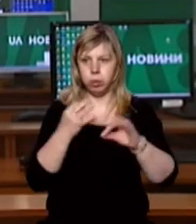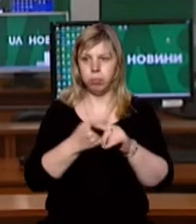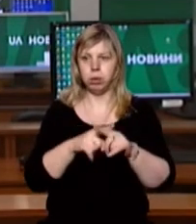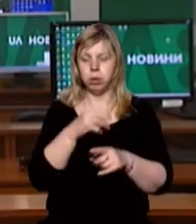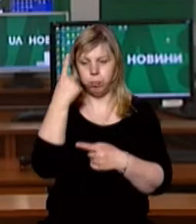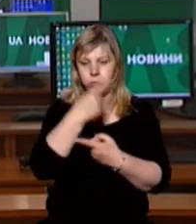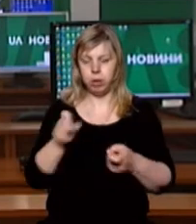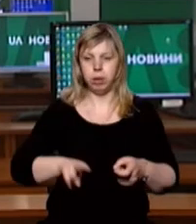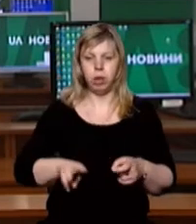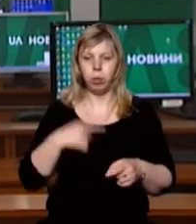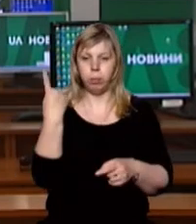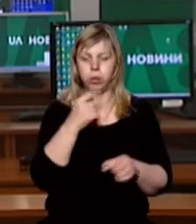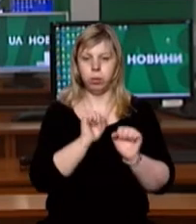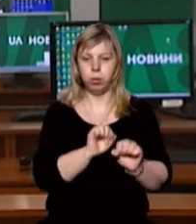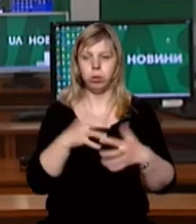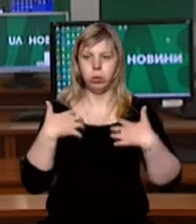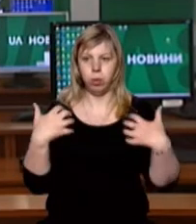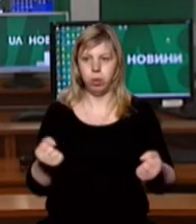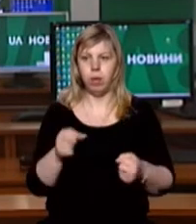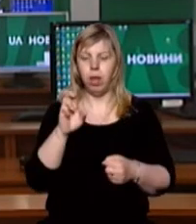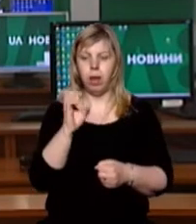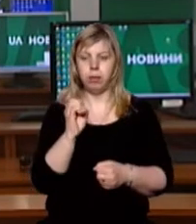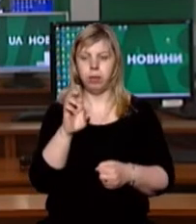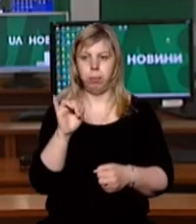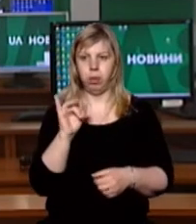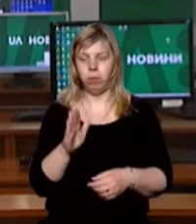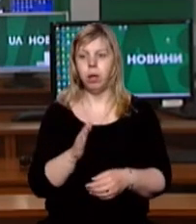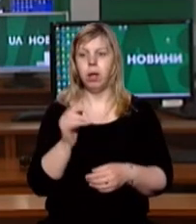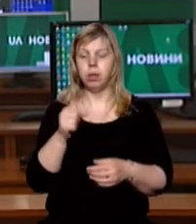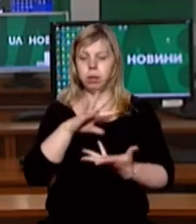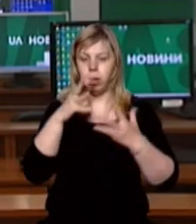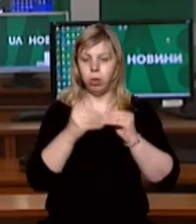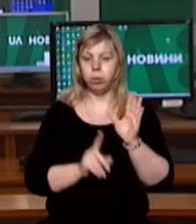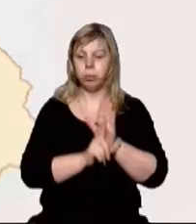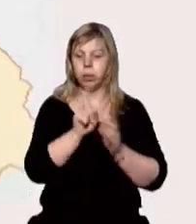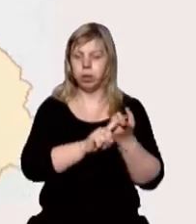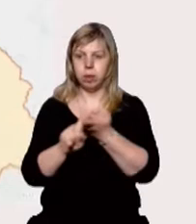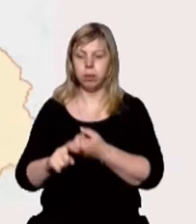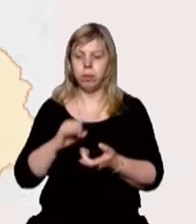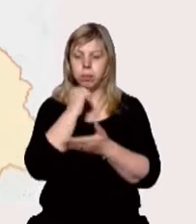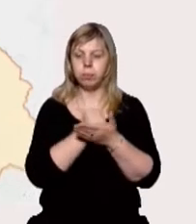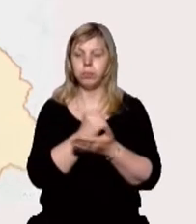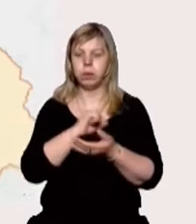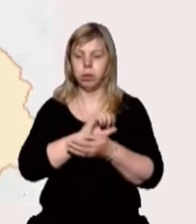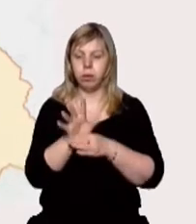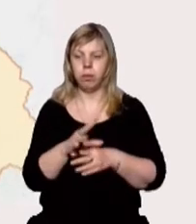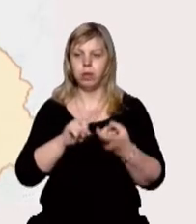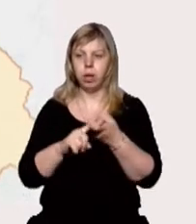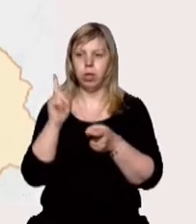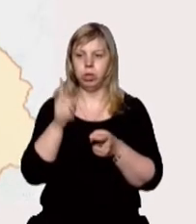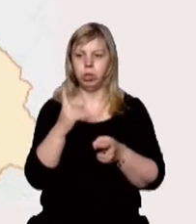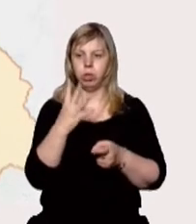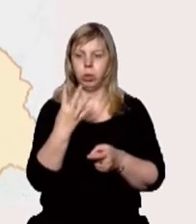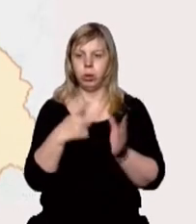Про це повідомила директорка обласного департаменту охорони здоров'я Єлизавета Біров. Загалом, з початку пандемії діагноз COVID-19 встановили у